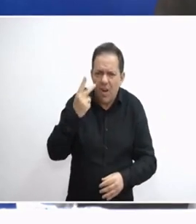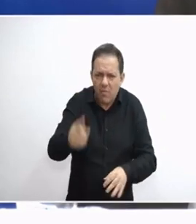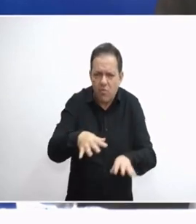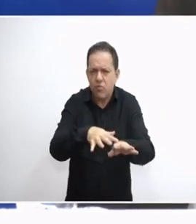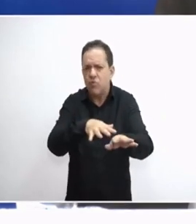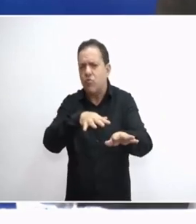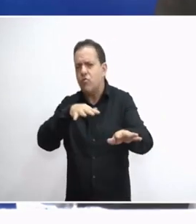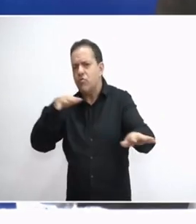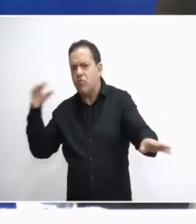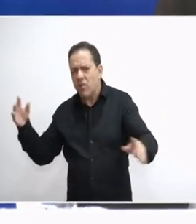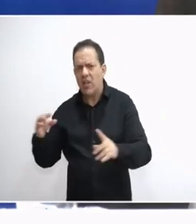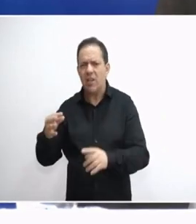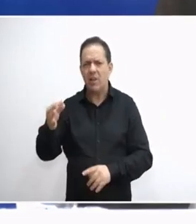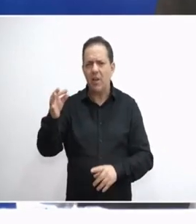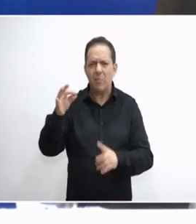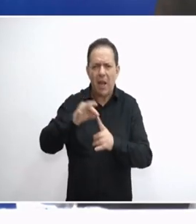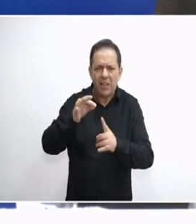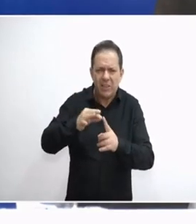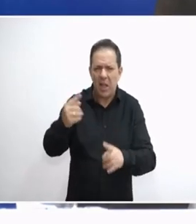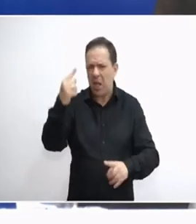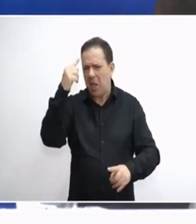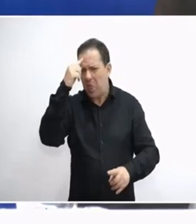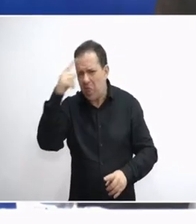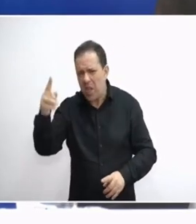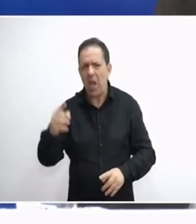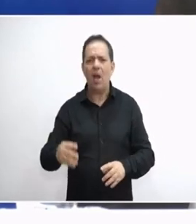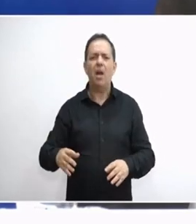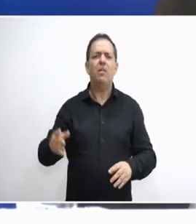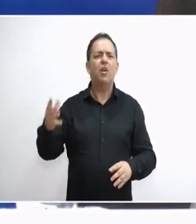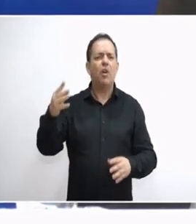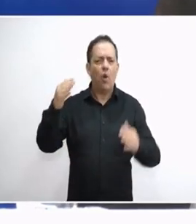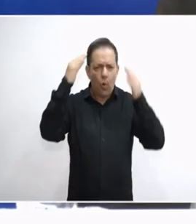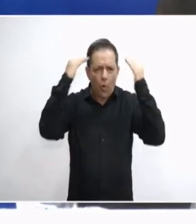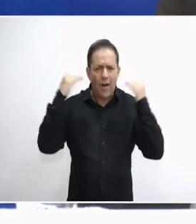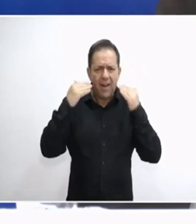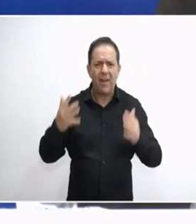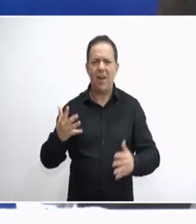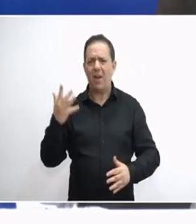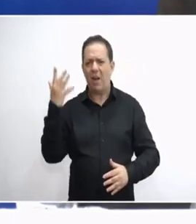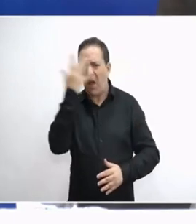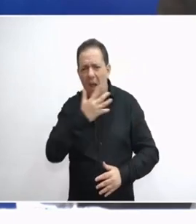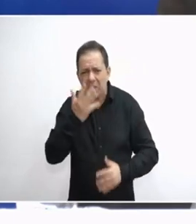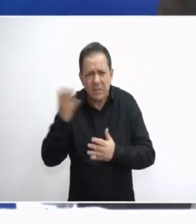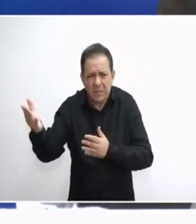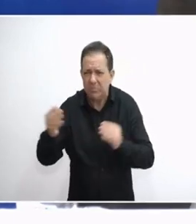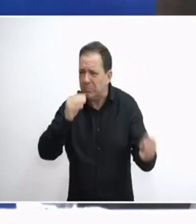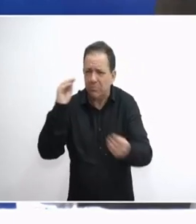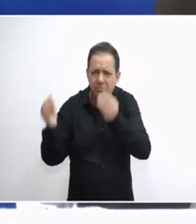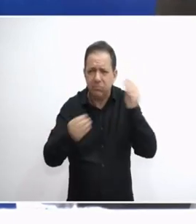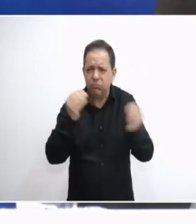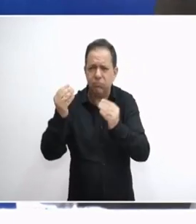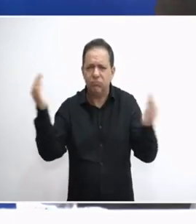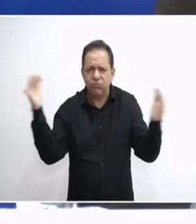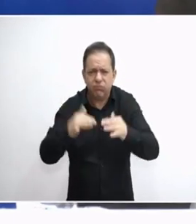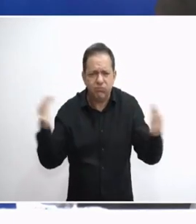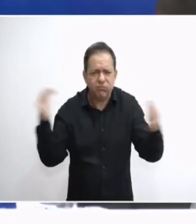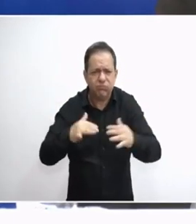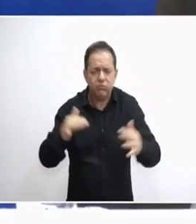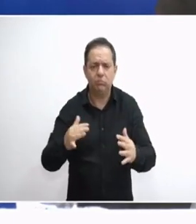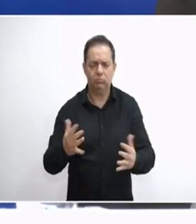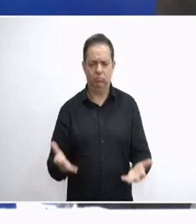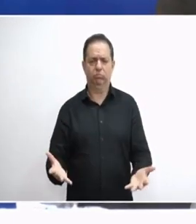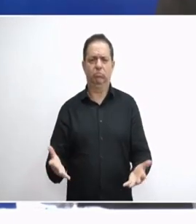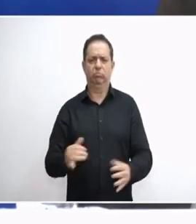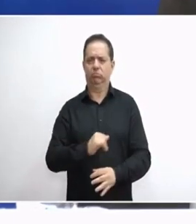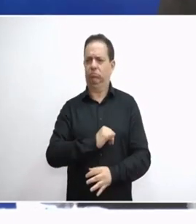ορδές από Μπαγκλαντές, από Ινδία, από Πακιστάν από Κορέα, από Αφρική πραγματικά με ξεπερνάει. Ευρώπη αυτή τη στιγμή ζει, αν το